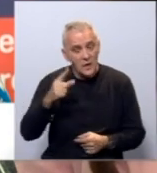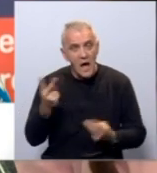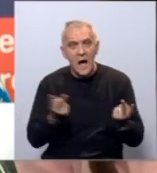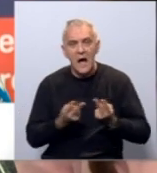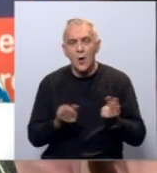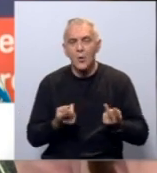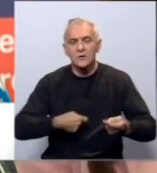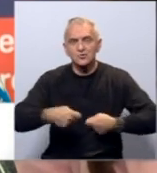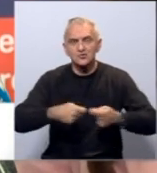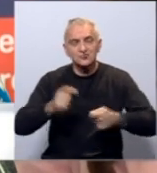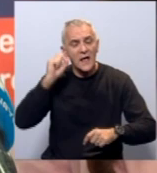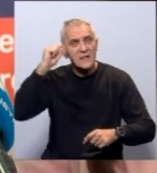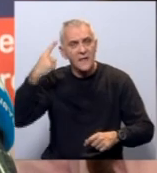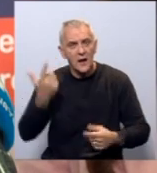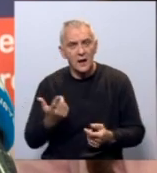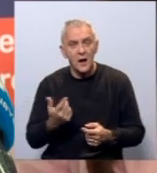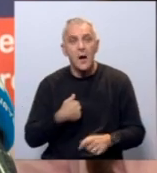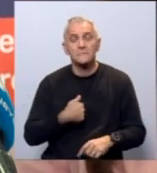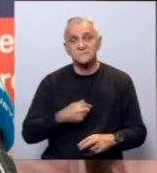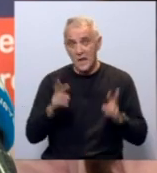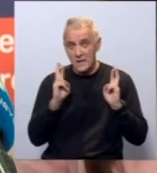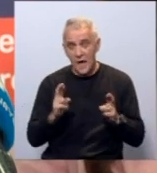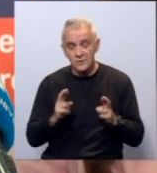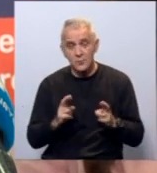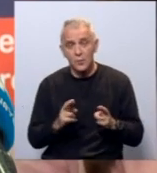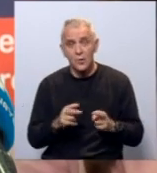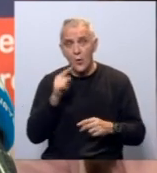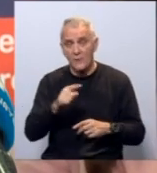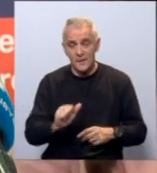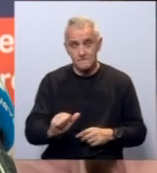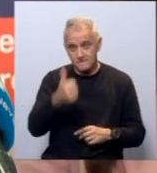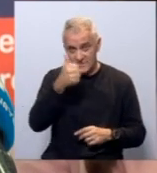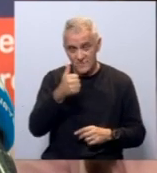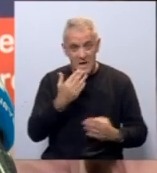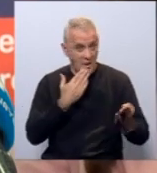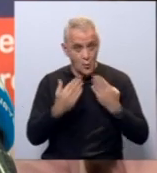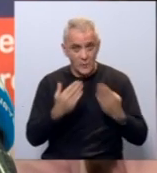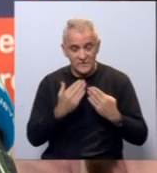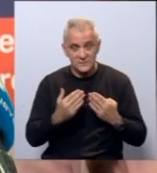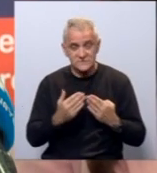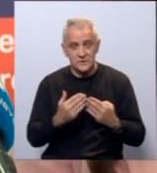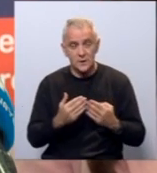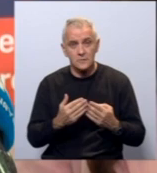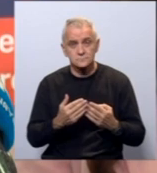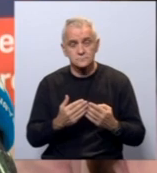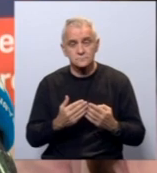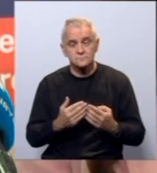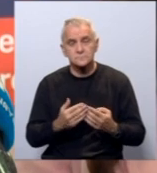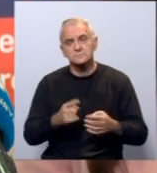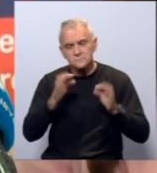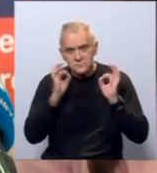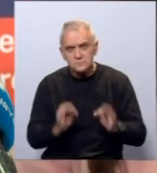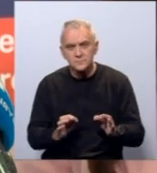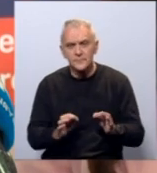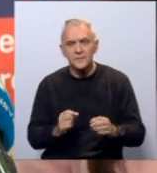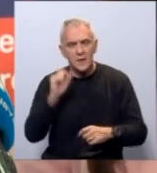tržište ideja i nadamo se da će zapravo iz ove prve konferencije proizaći konkretne